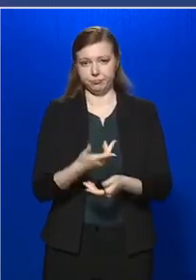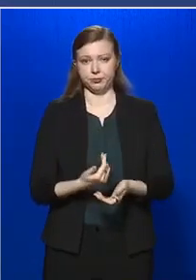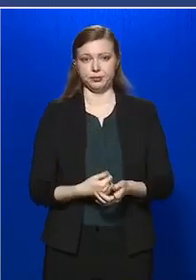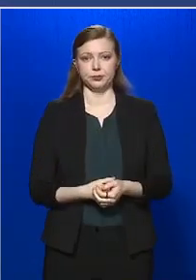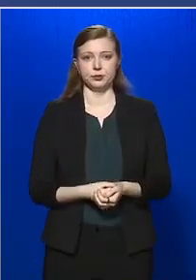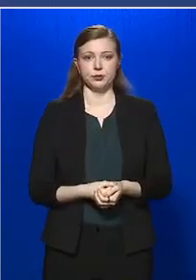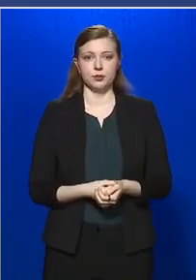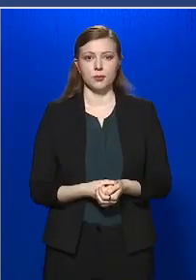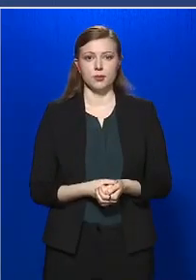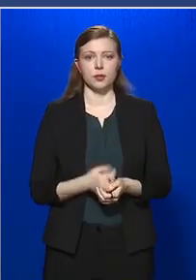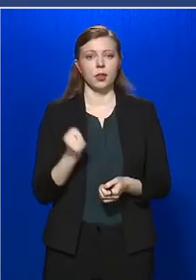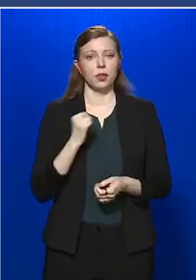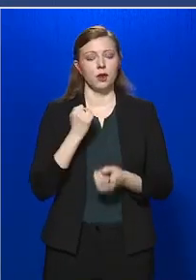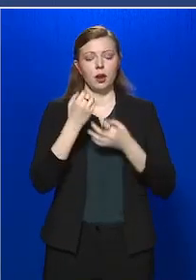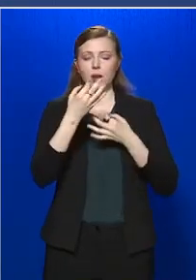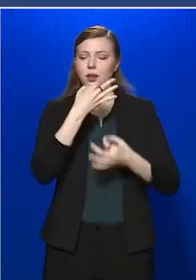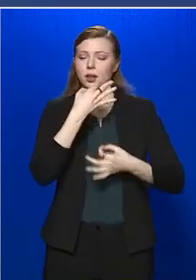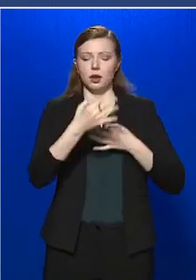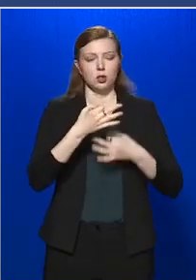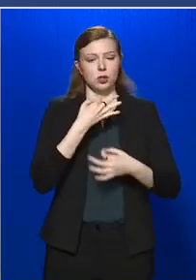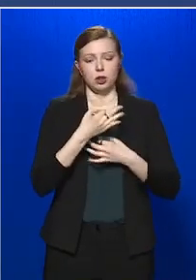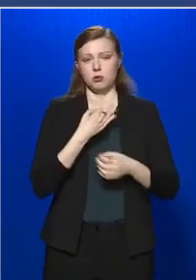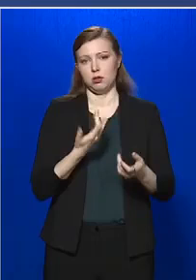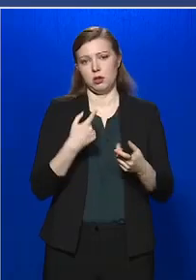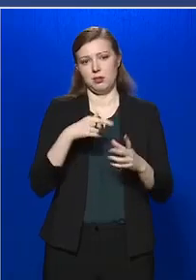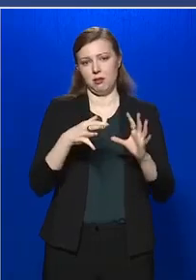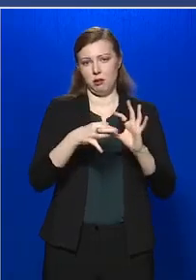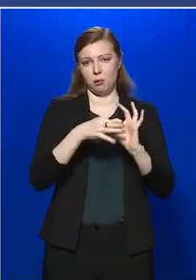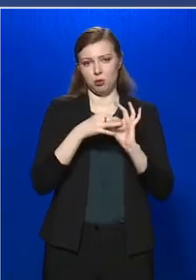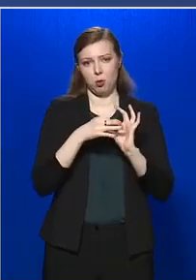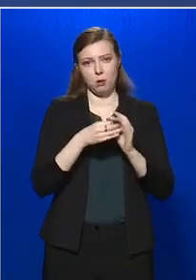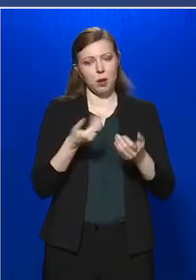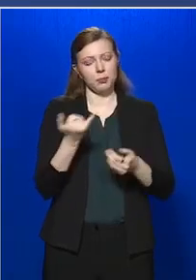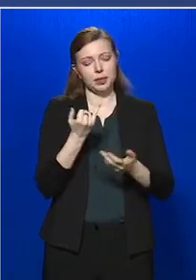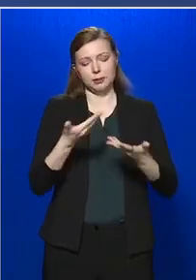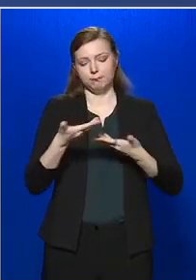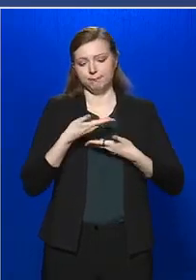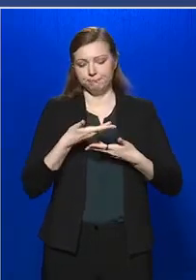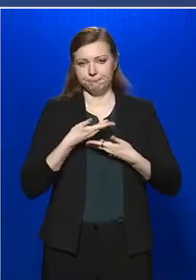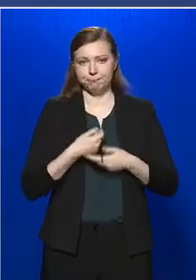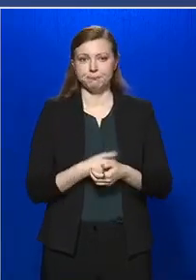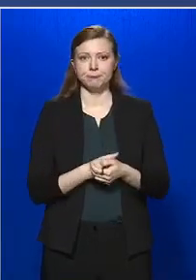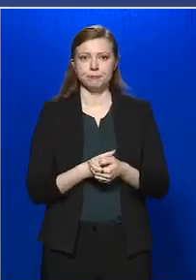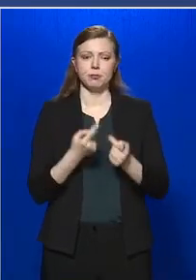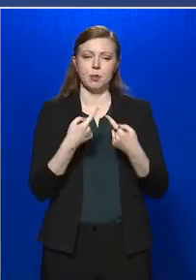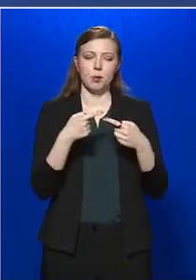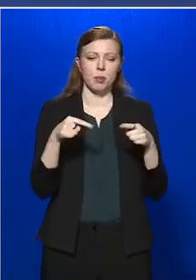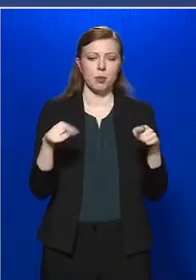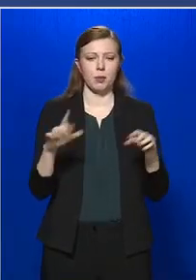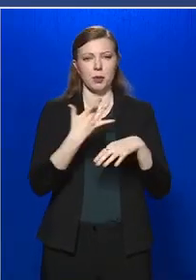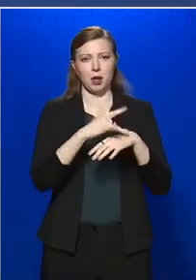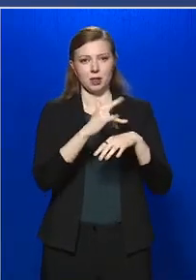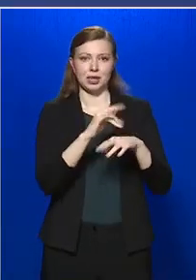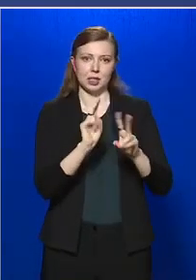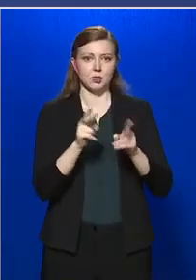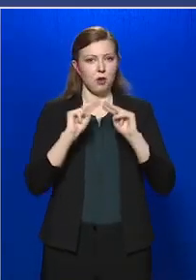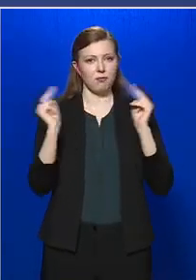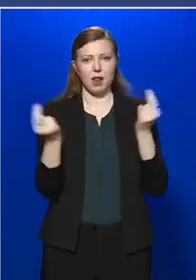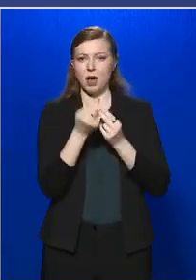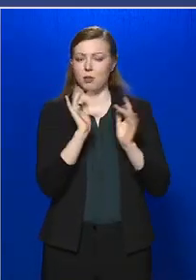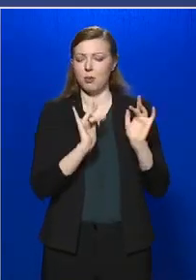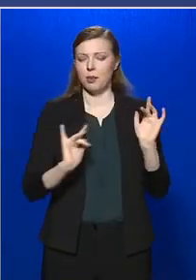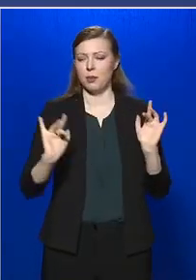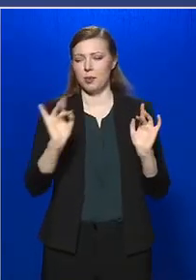hiszen számos kérdést kapunk ezekkel kapcsolatban. Nagyon sokféle teszt kering a világban.